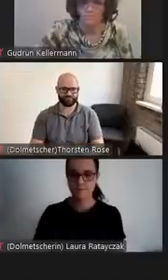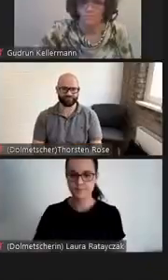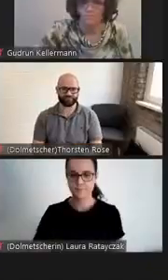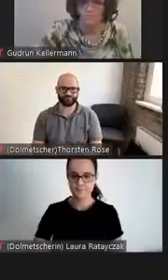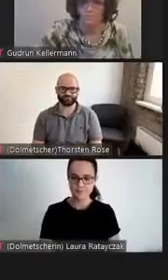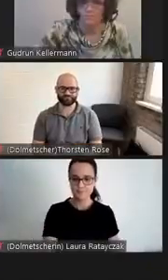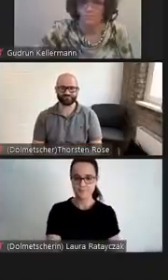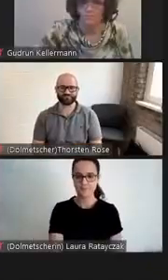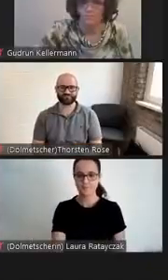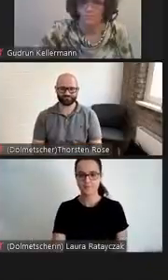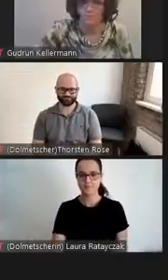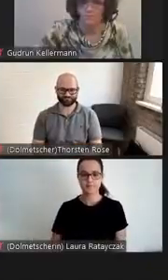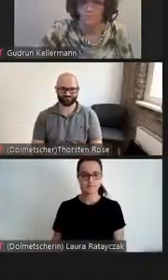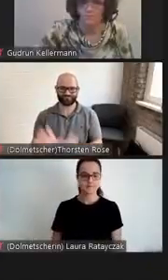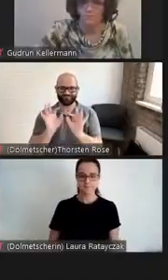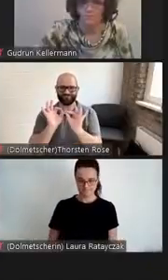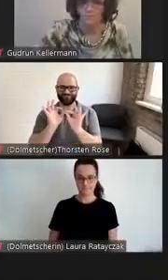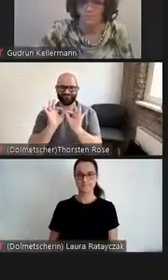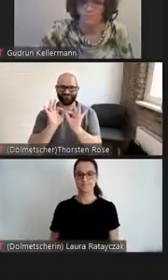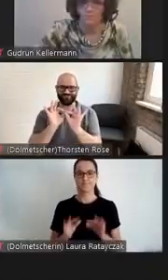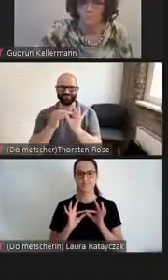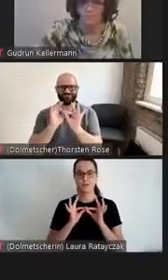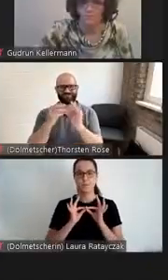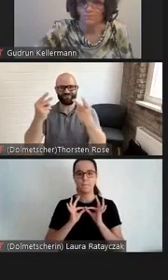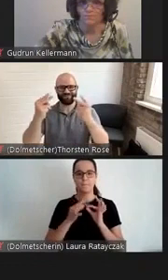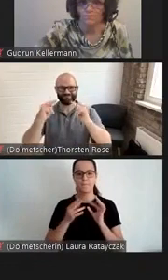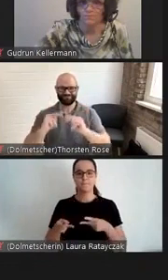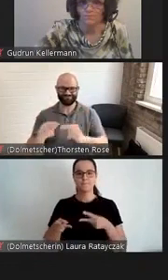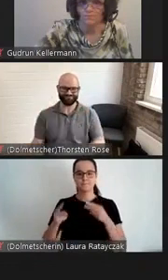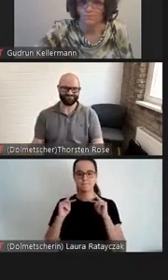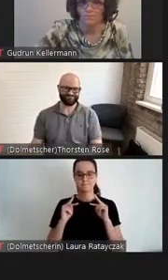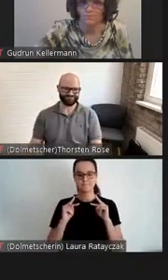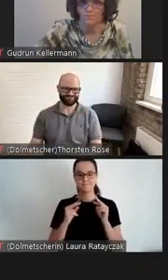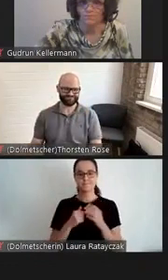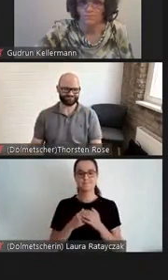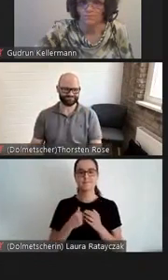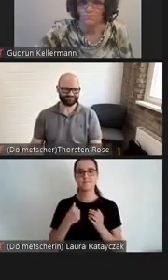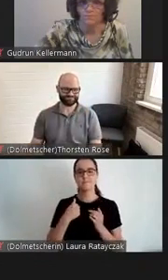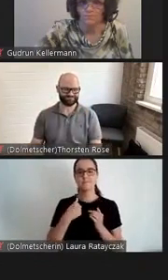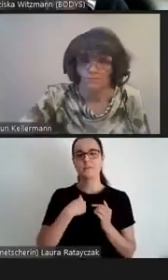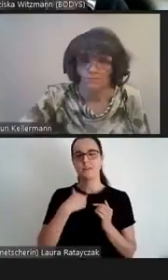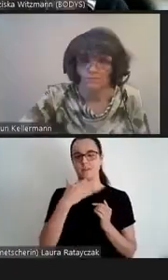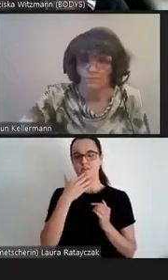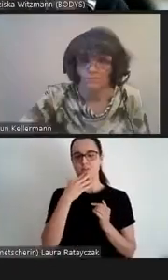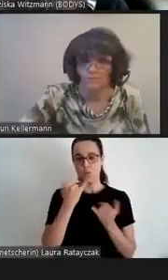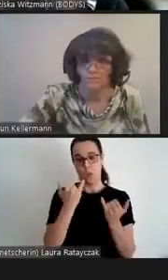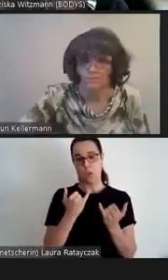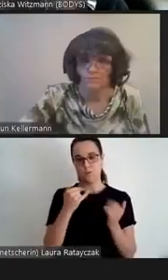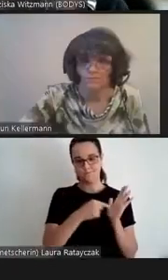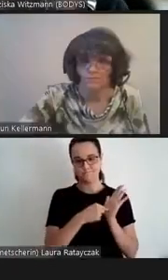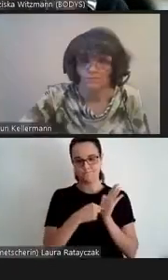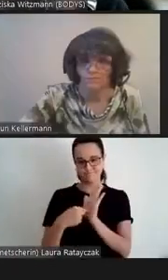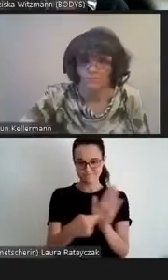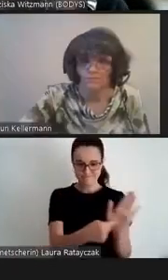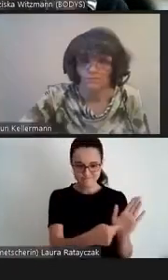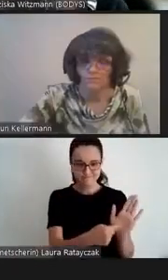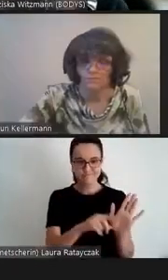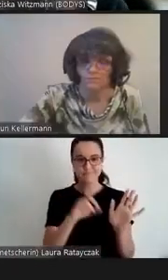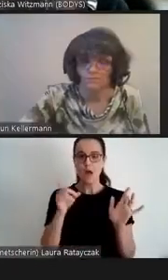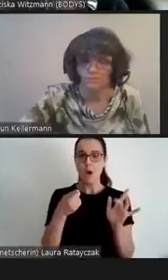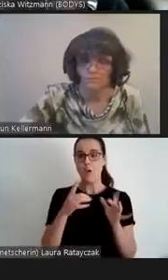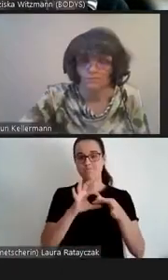heute zeigen möchte, auch im Zusammenhang von Behinderung und ihrer